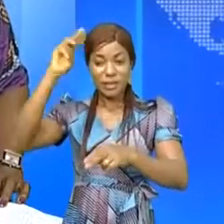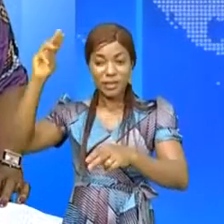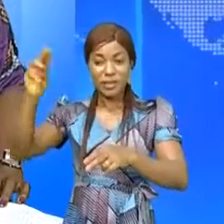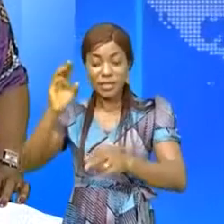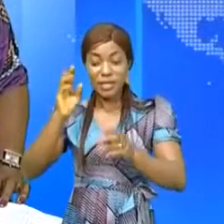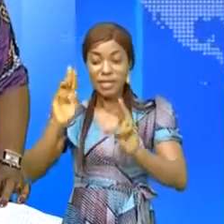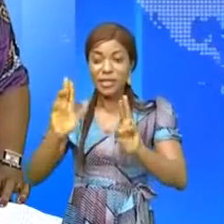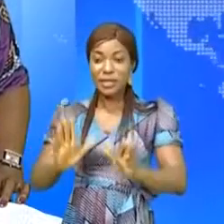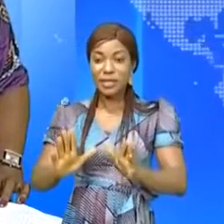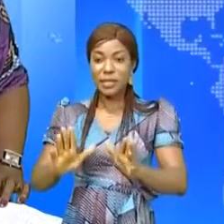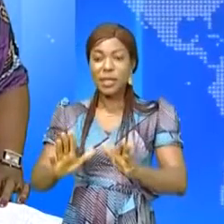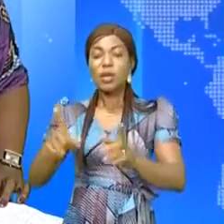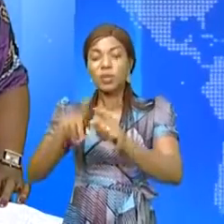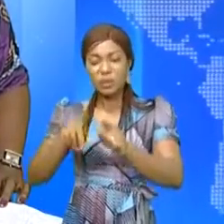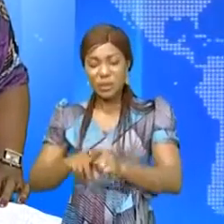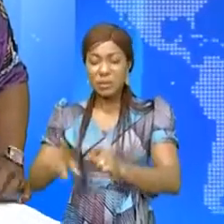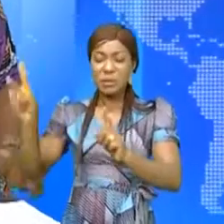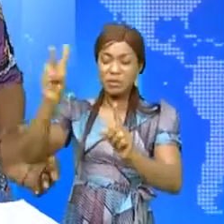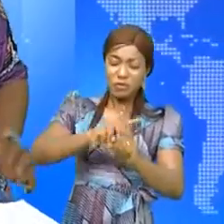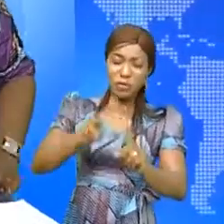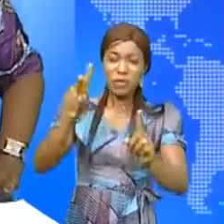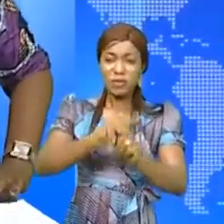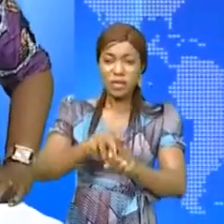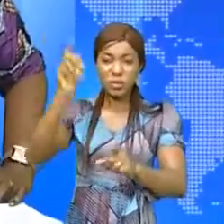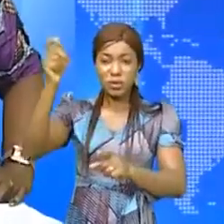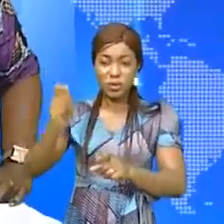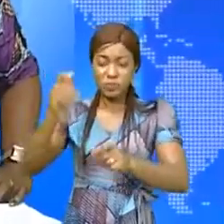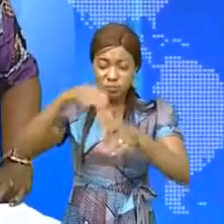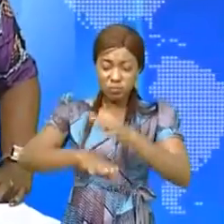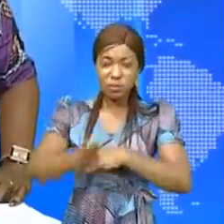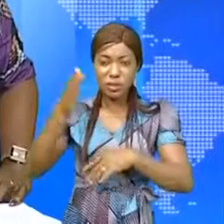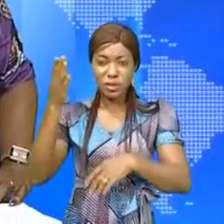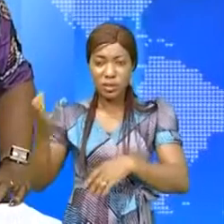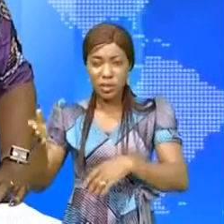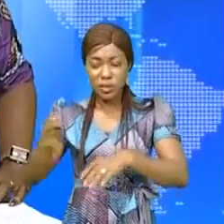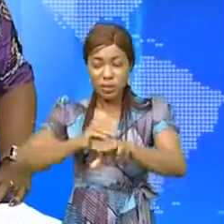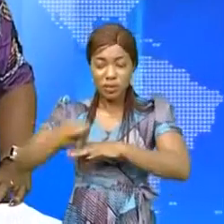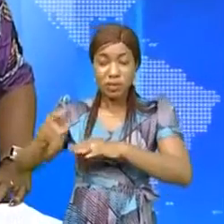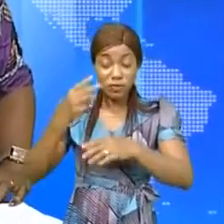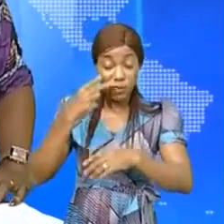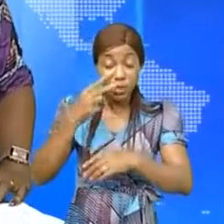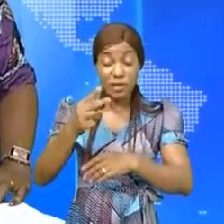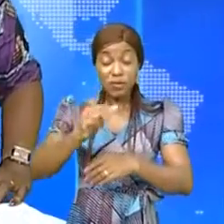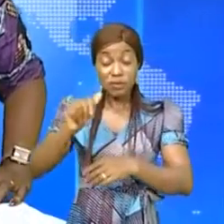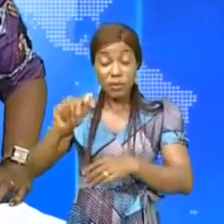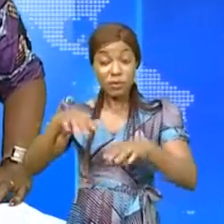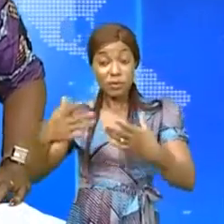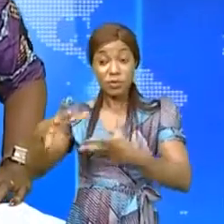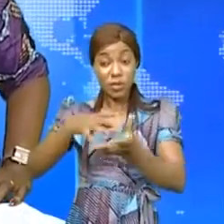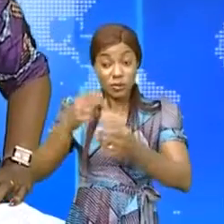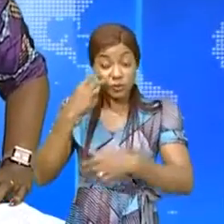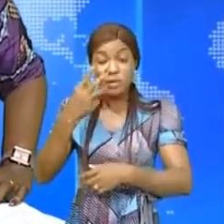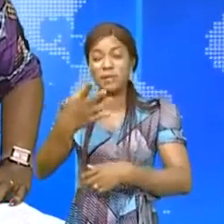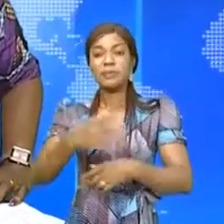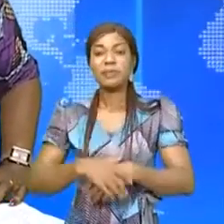Congo a connu deux attaques des FTC. Des ADEF, un reportage de nos envoyés spéciaux. Françoise pour la boire de est devant mon